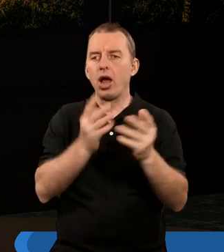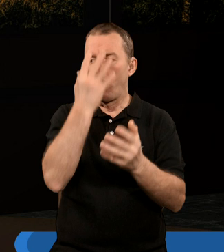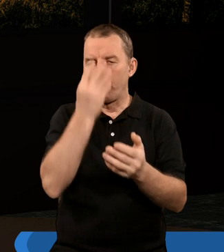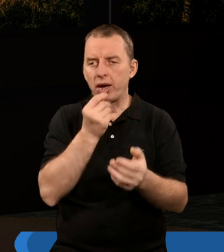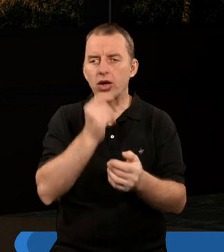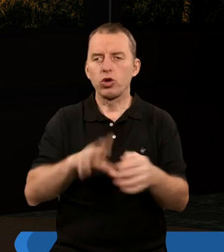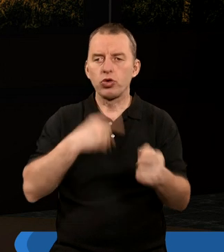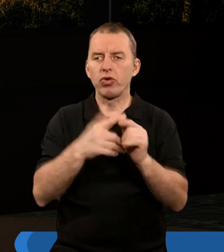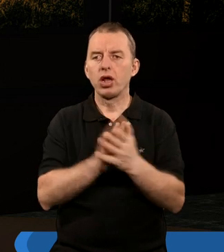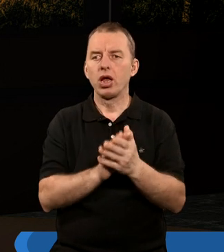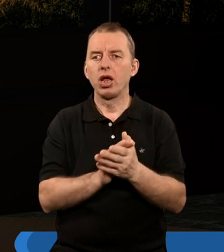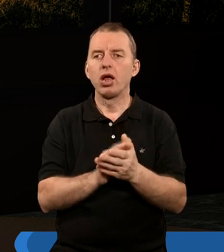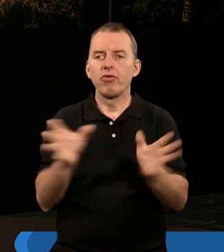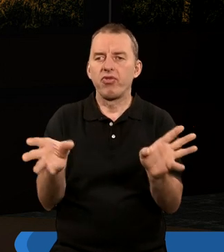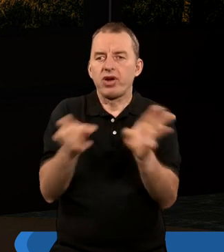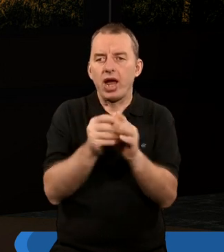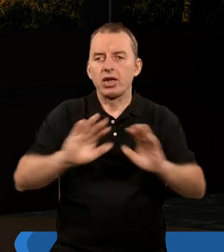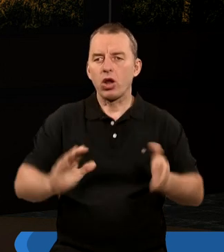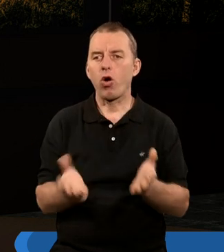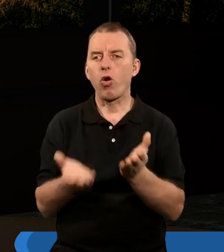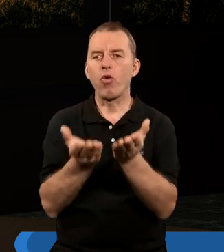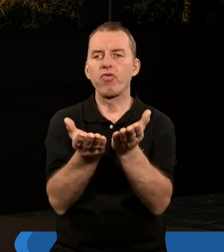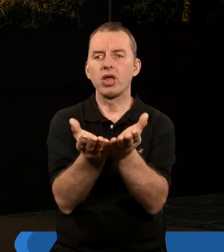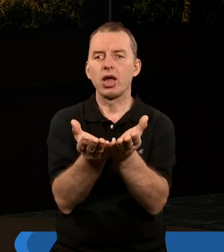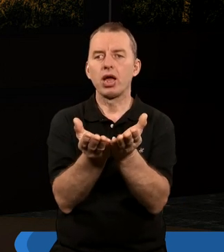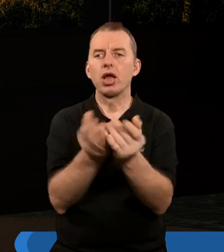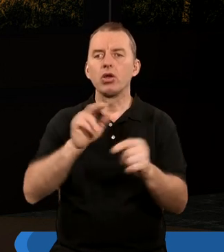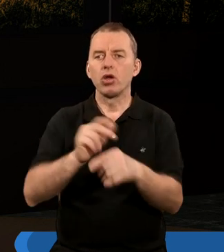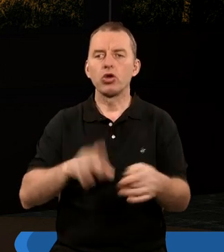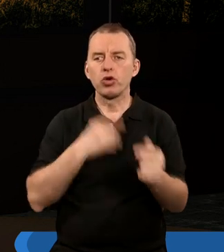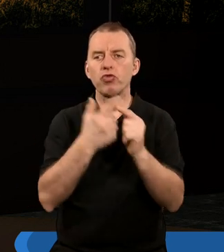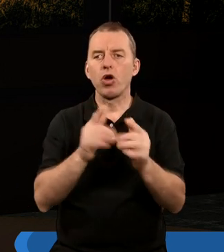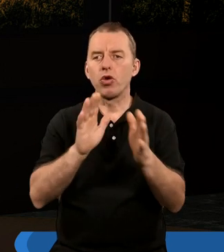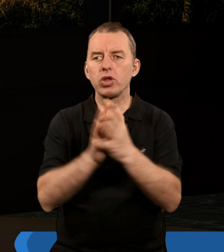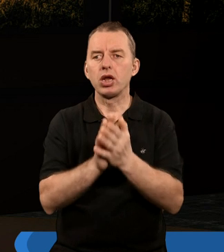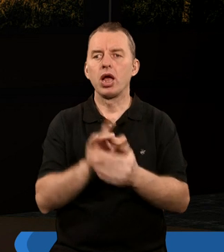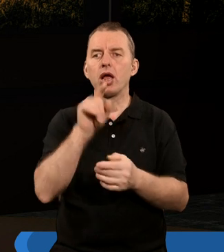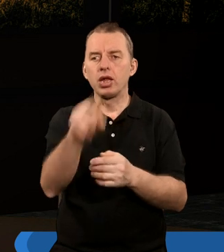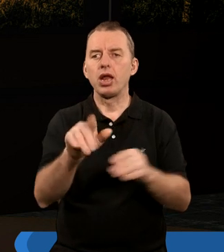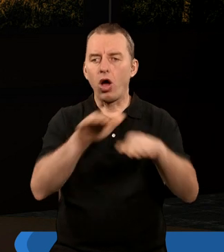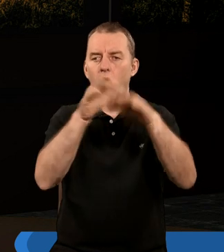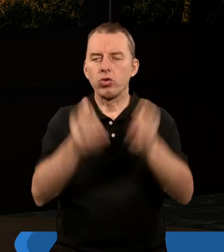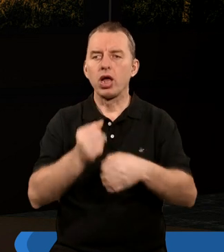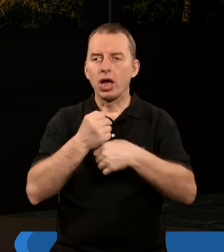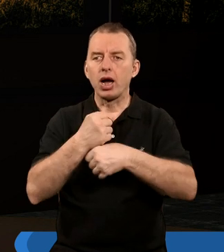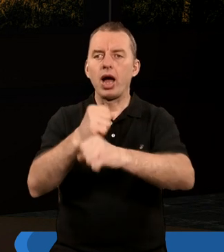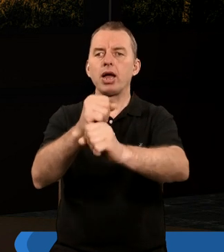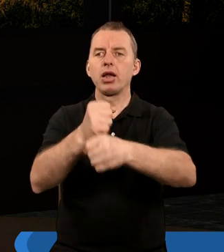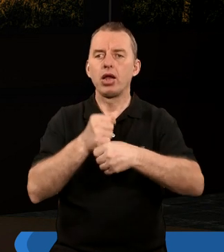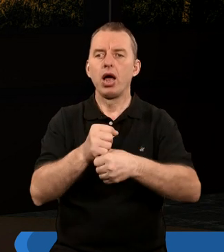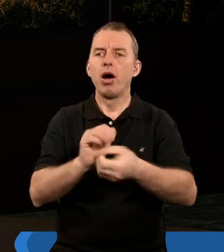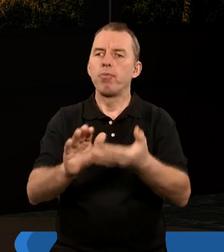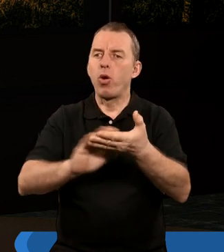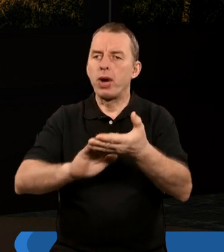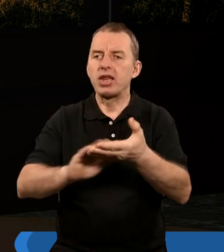zobaczyć, że krew ofiar była wnoszona do świątyni i ten ołtarz kadzidlany był pomazywany